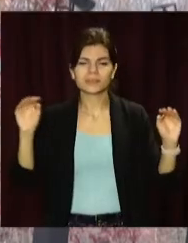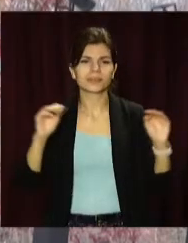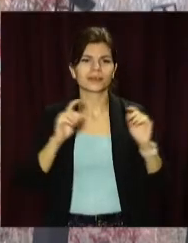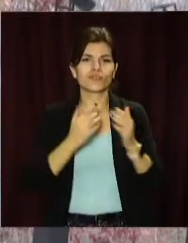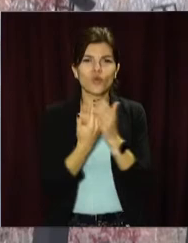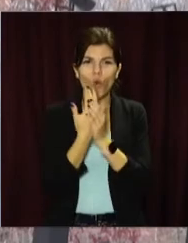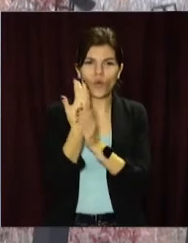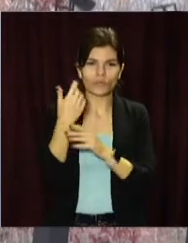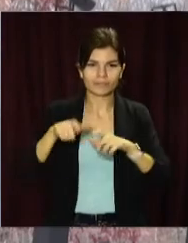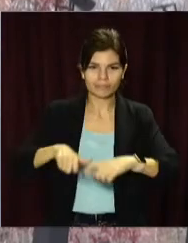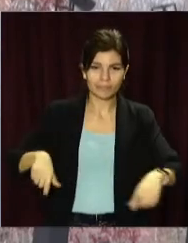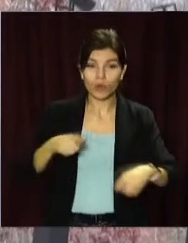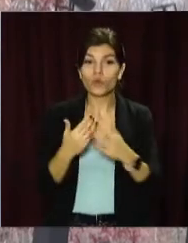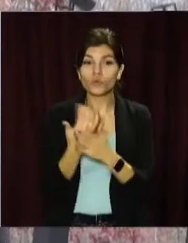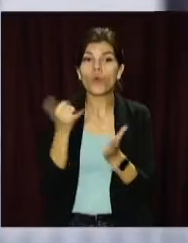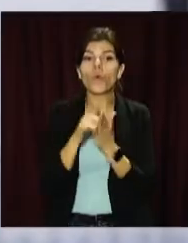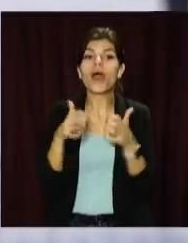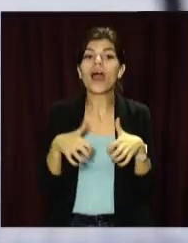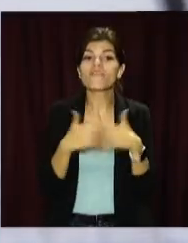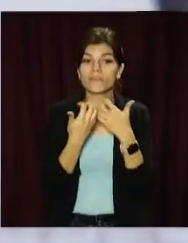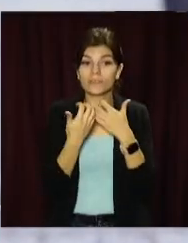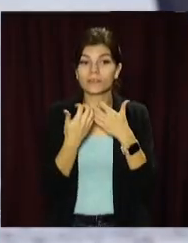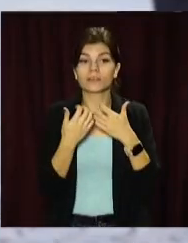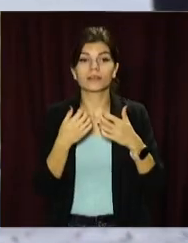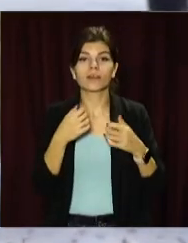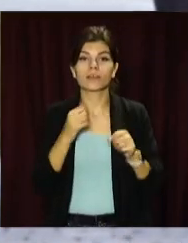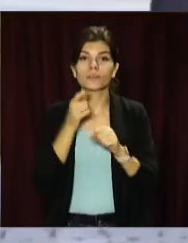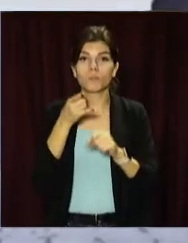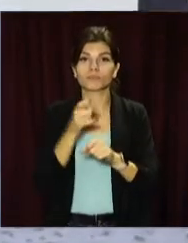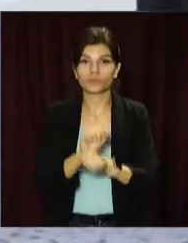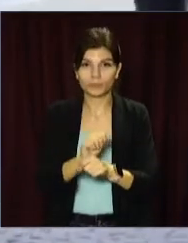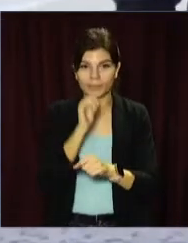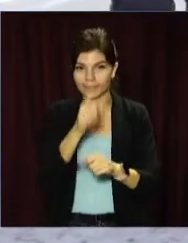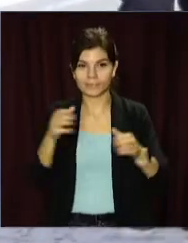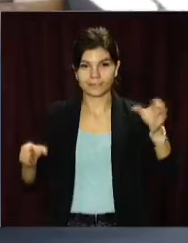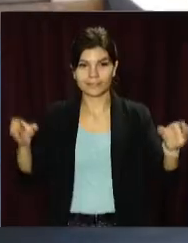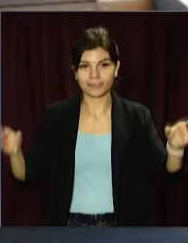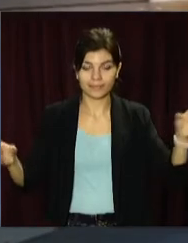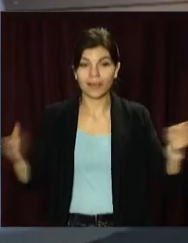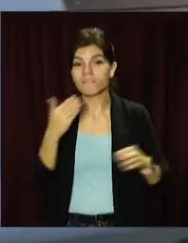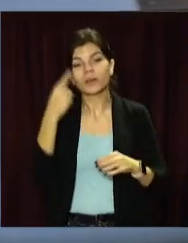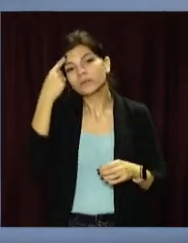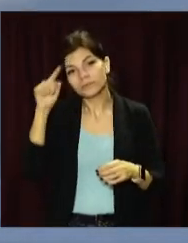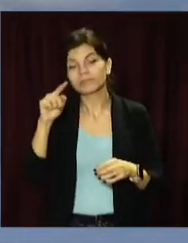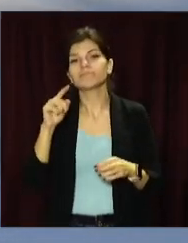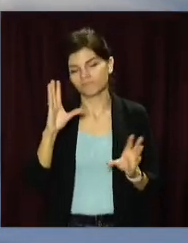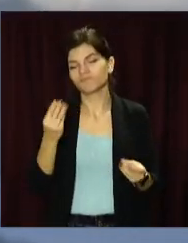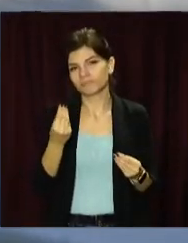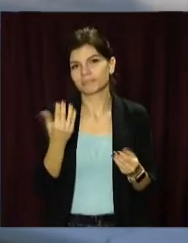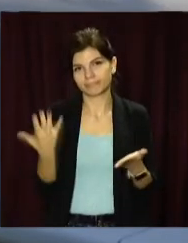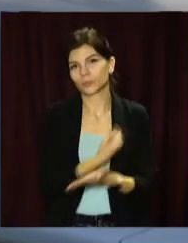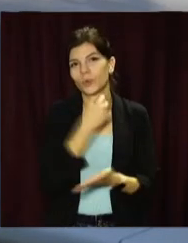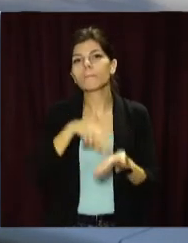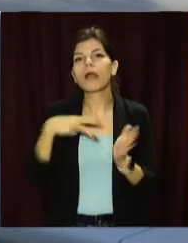декоративних опор – нова ливнівка. Тут встановили і нові автоматичні антипаркувальні стовпчики. Архітектори кажуть, їхня